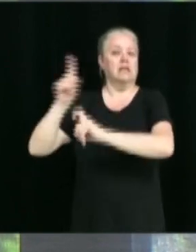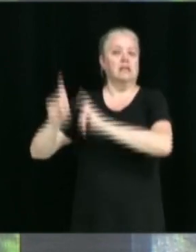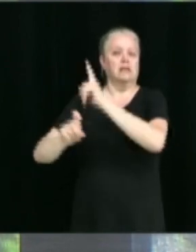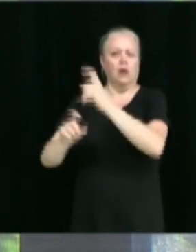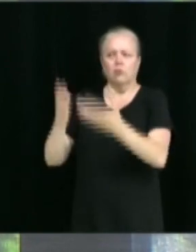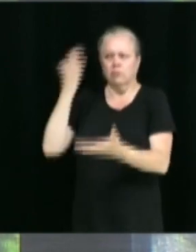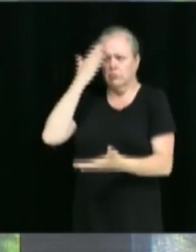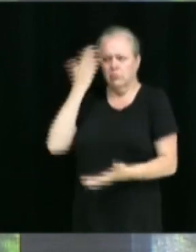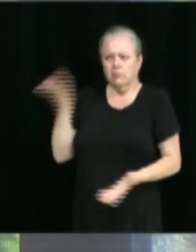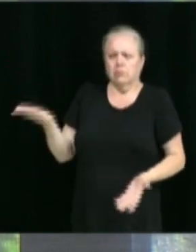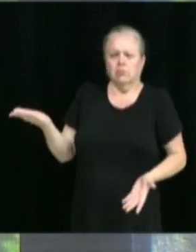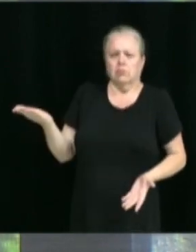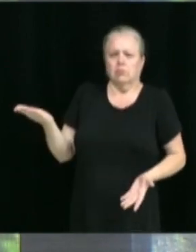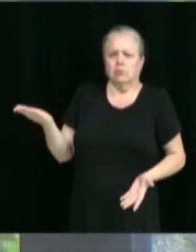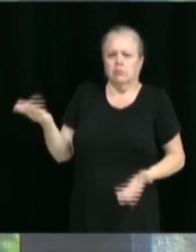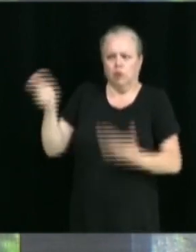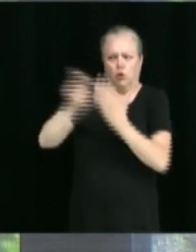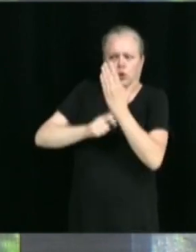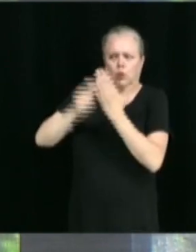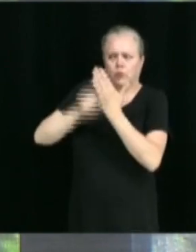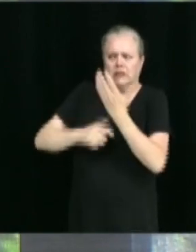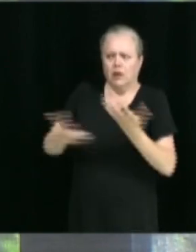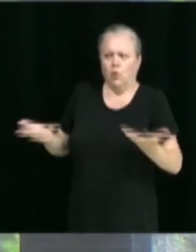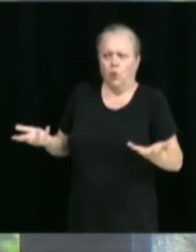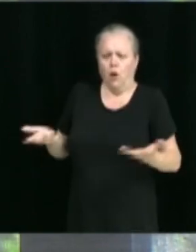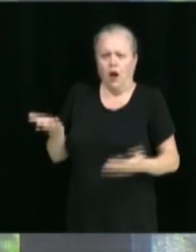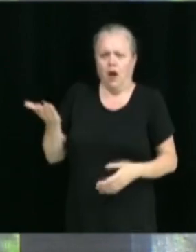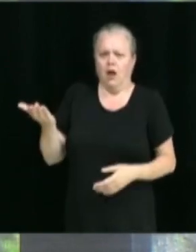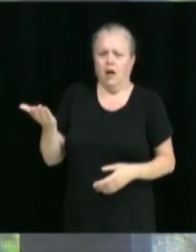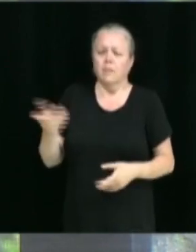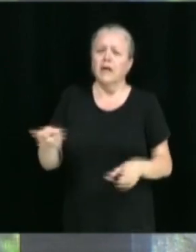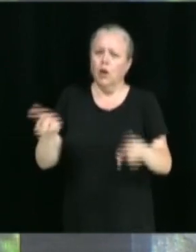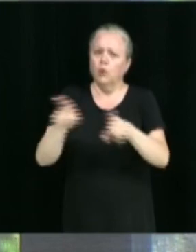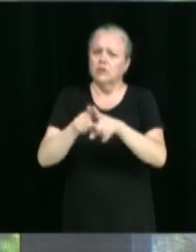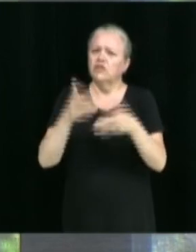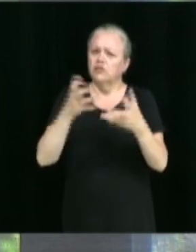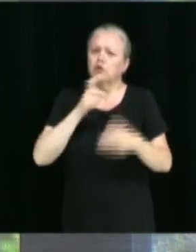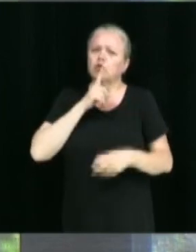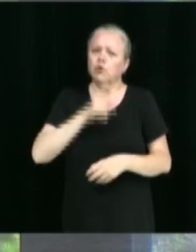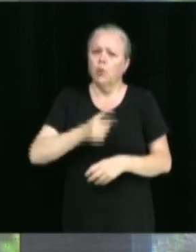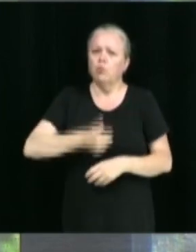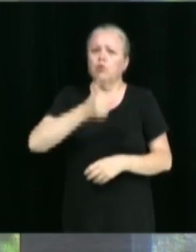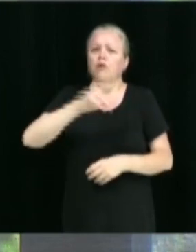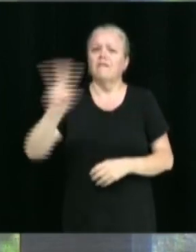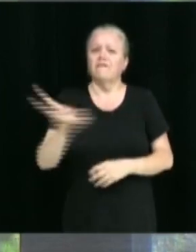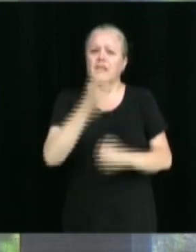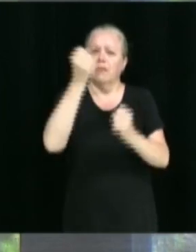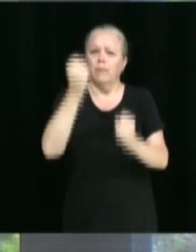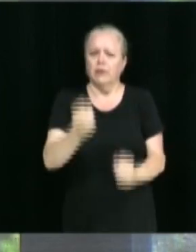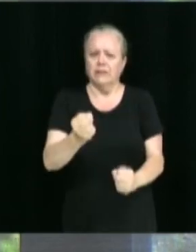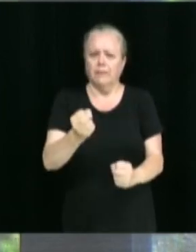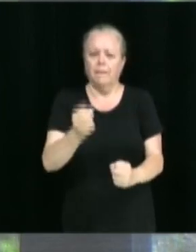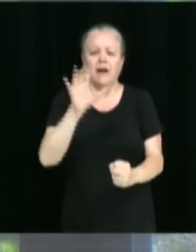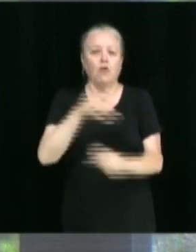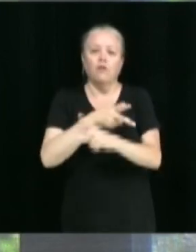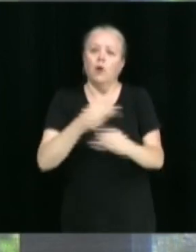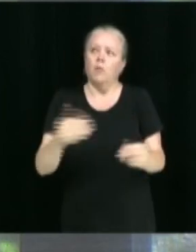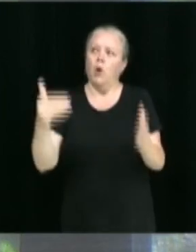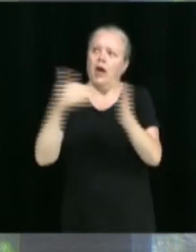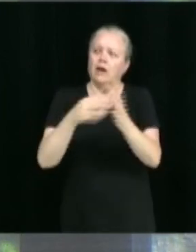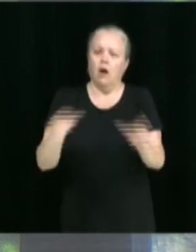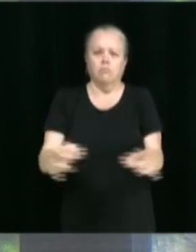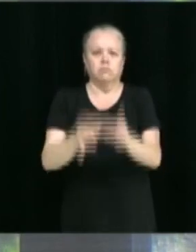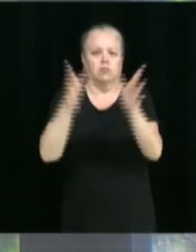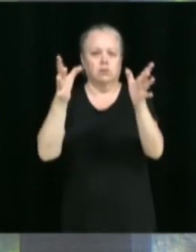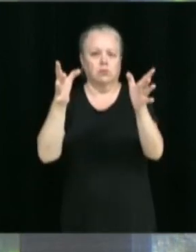de savoir quel est le dossier, mais je vais aussi m'assurer qu'on le fasse rapidement, là, pour être sûr qu'il n'y arrive pas d'autres incidents, là. Donc,